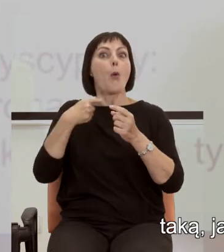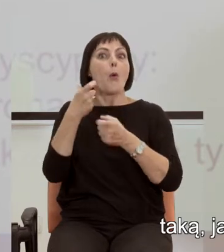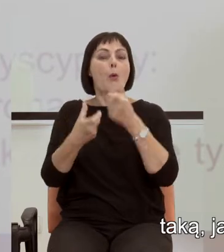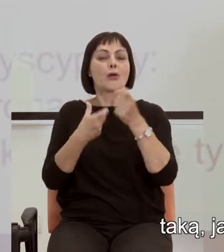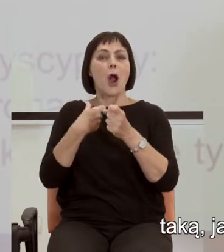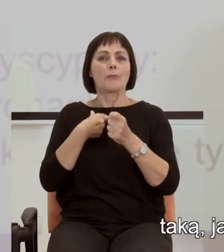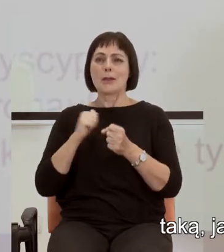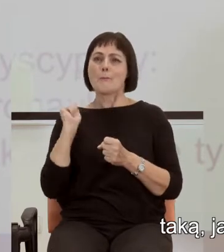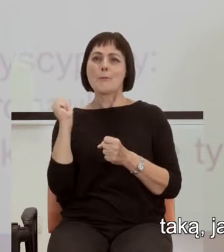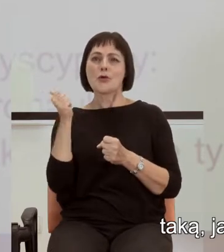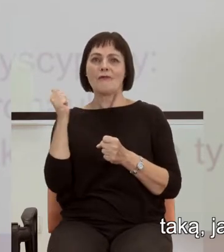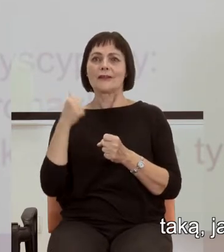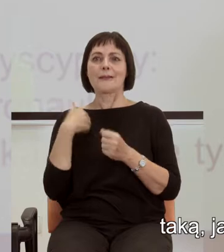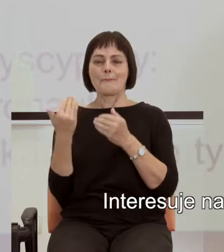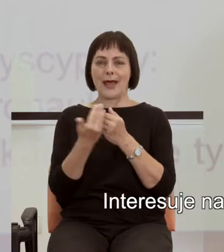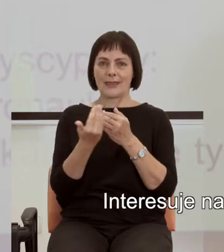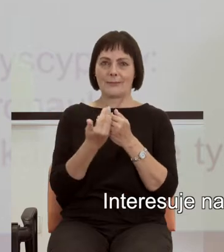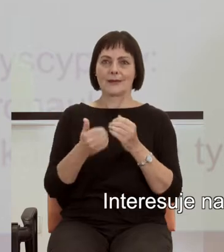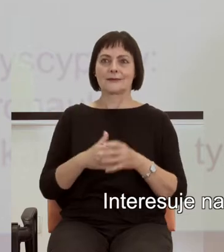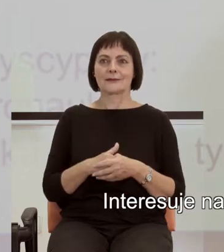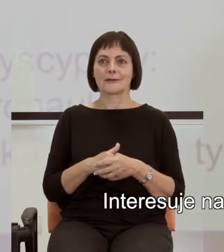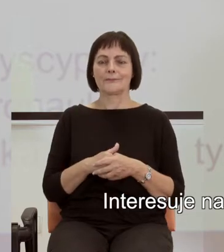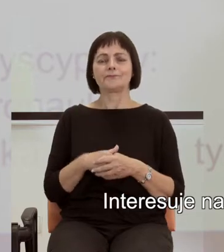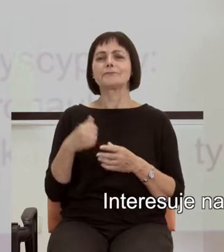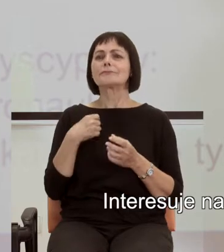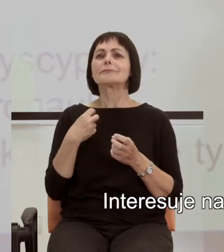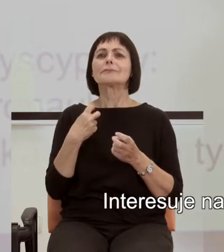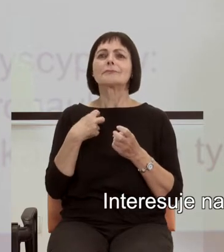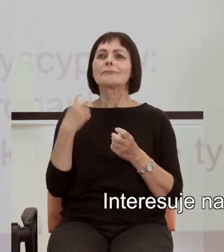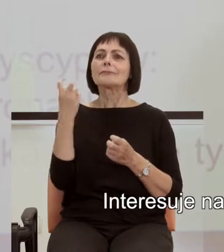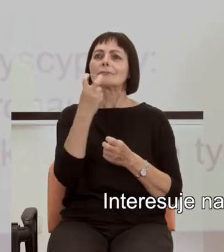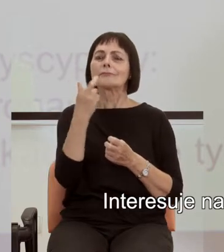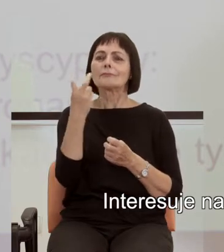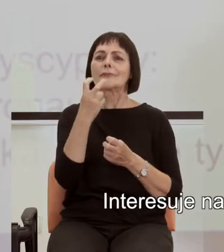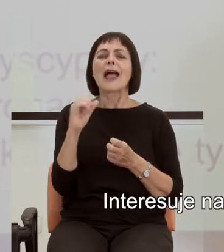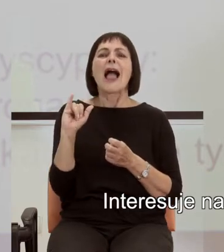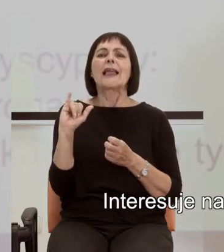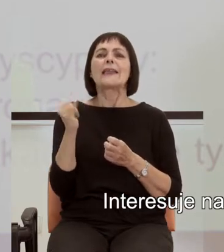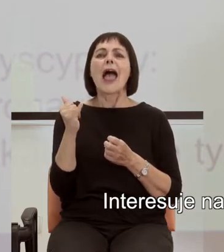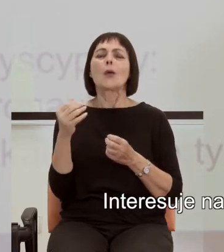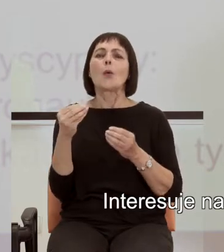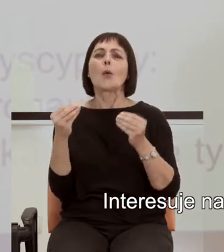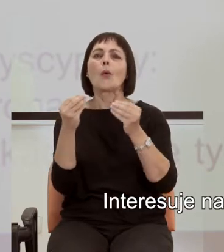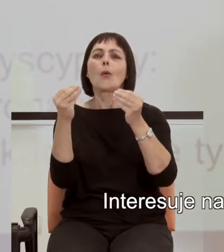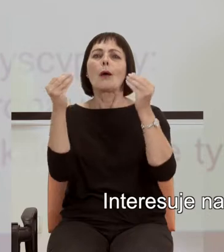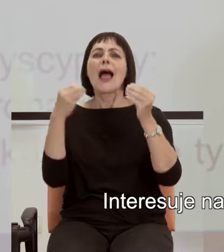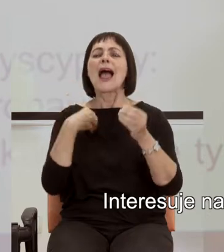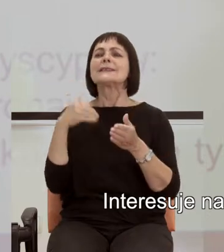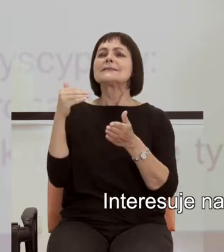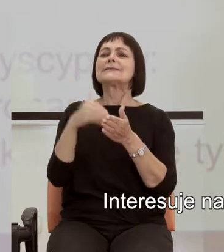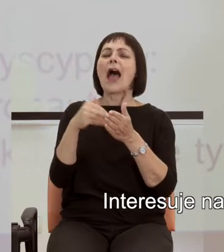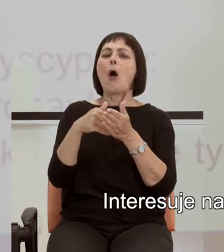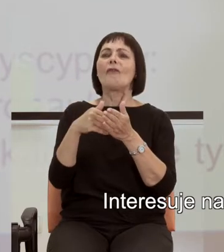profesjonalni matematycy. Interesuje nas, jak kształtują się matematyczne zachowania